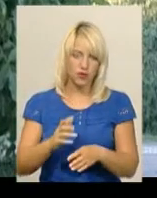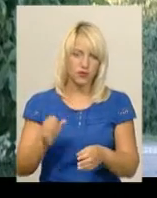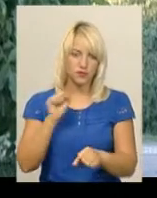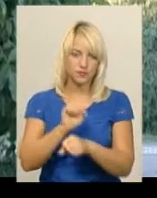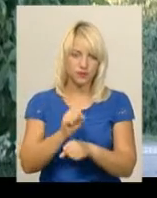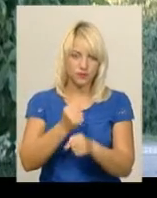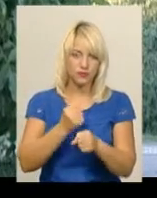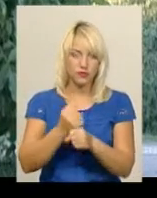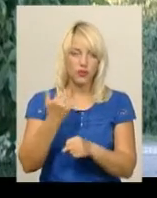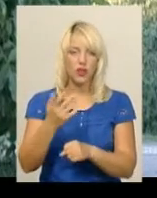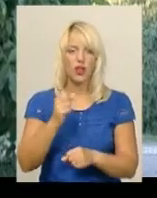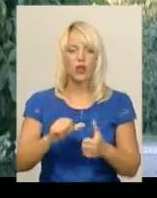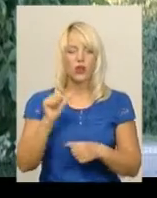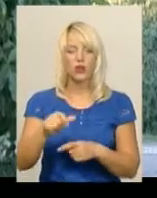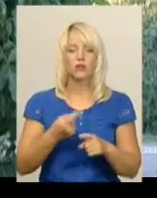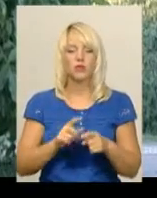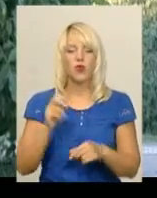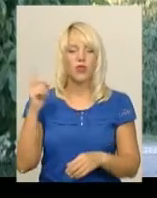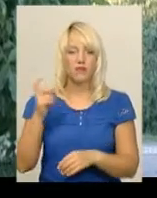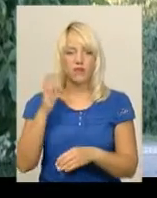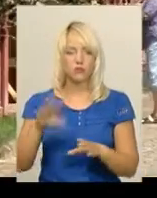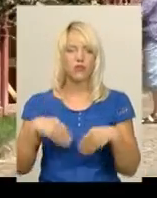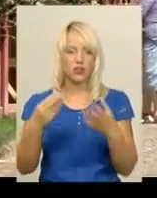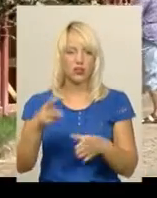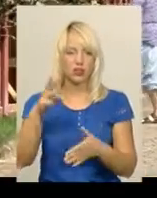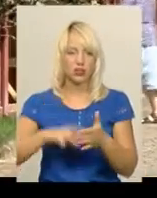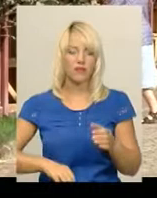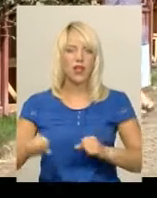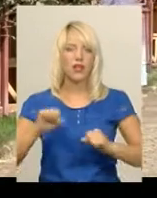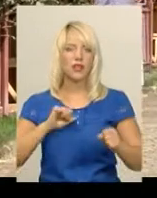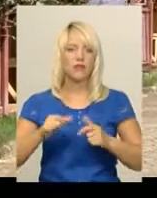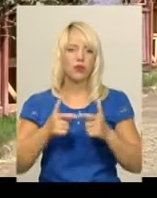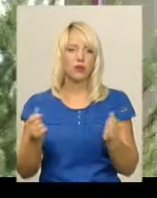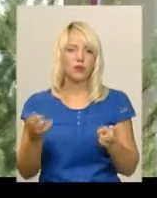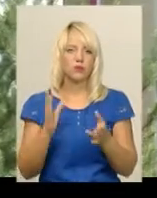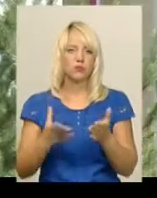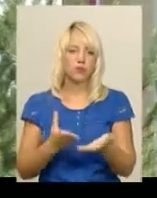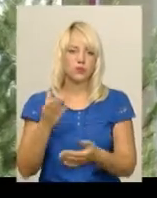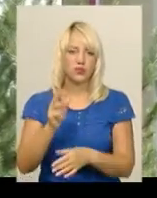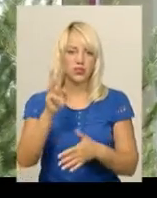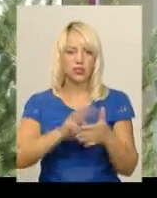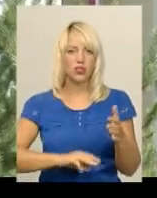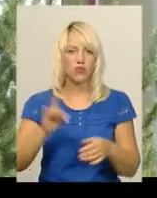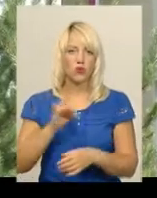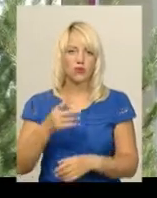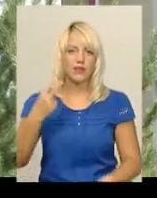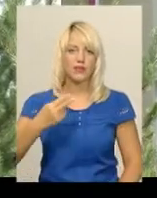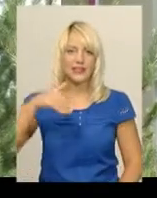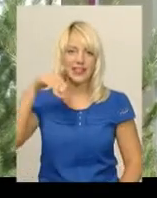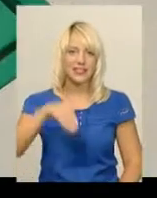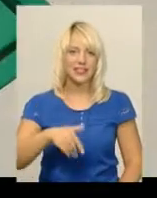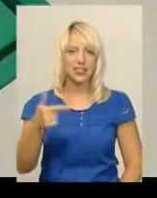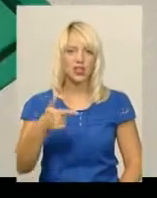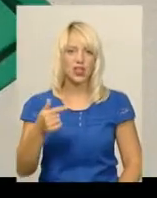на власника буде накладений штраф. Керівнику готелю доведеться сплатити штраф у розмірі 20 тисяч гривень,